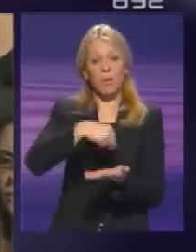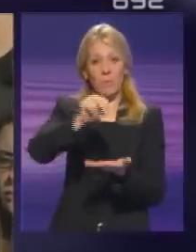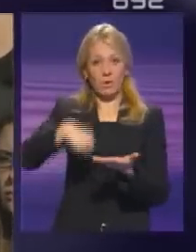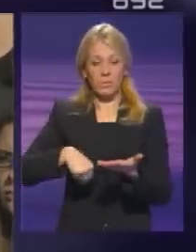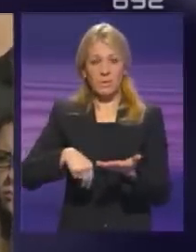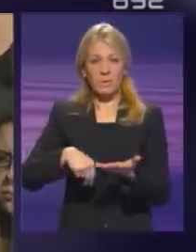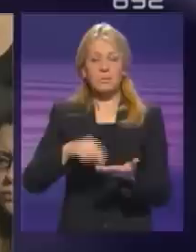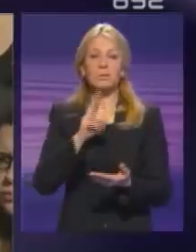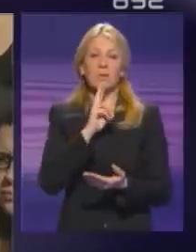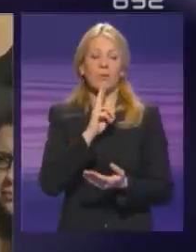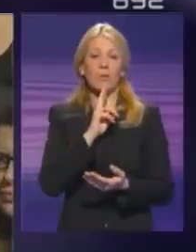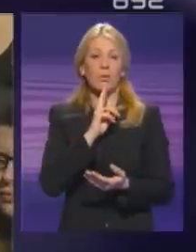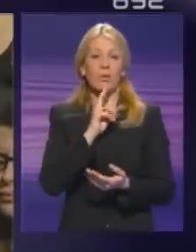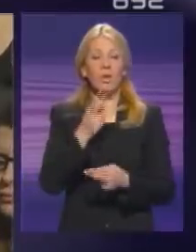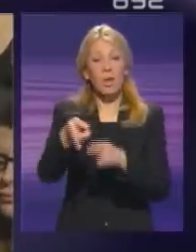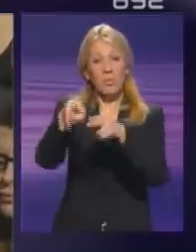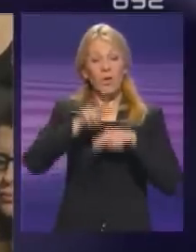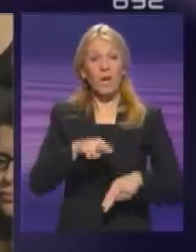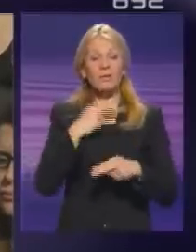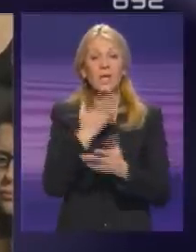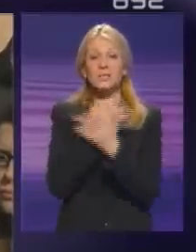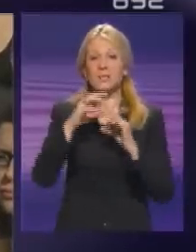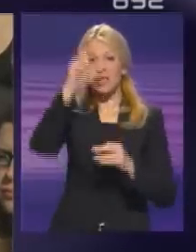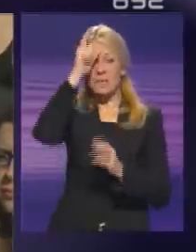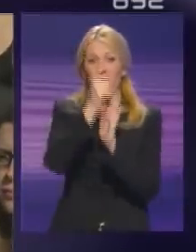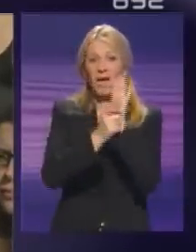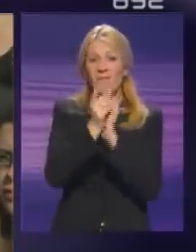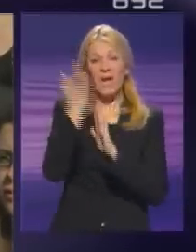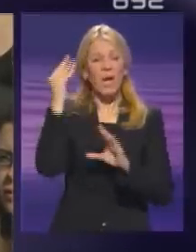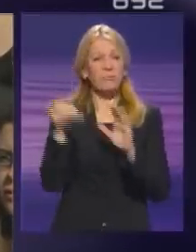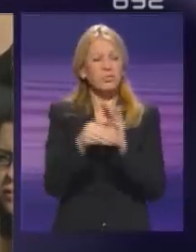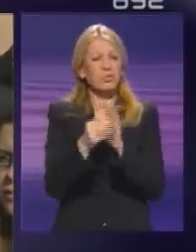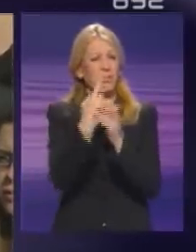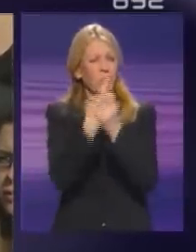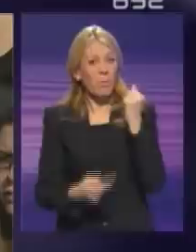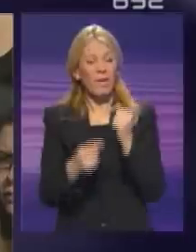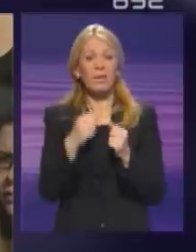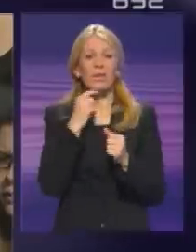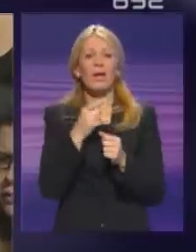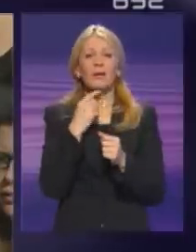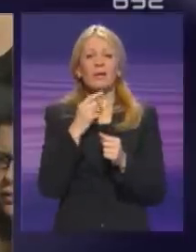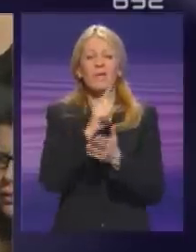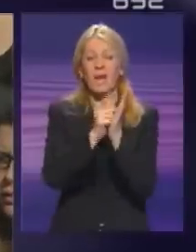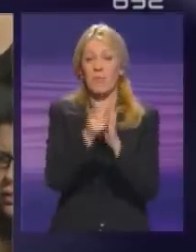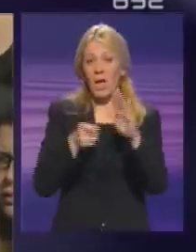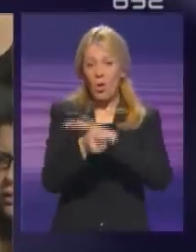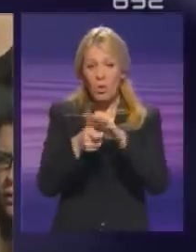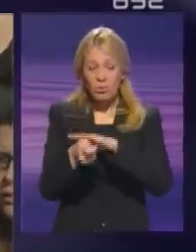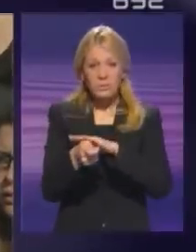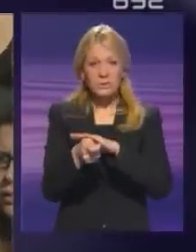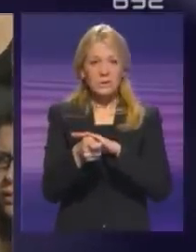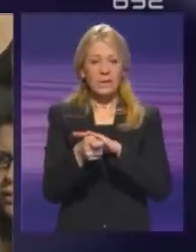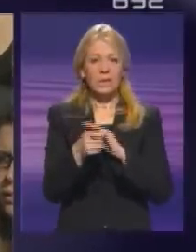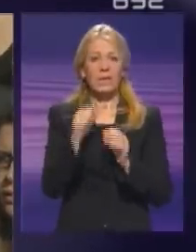koji je povratak za Srbiju u vreme budžetskih deficita, u vreme korupcije, u vreme